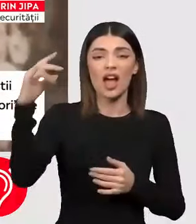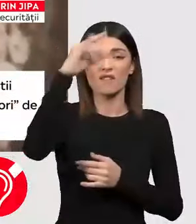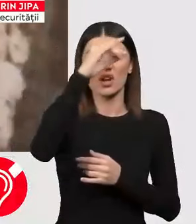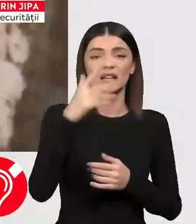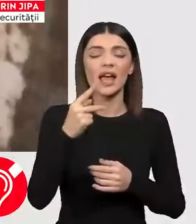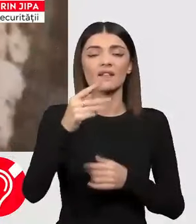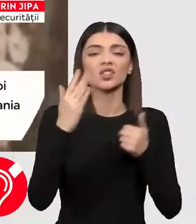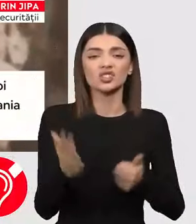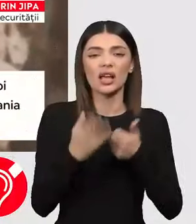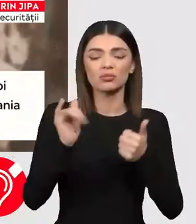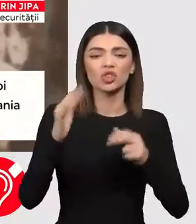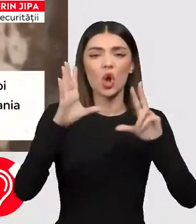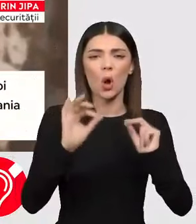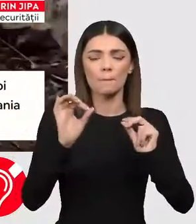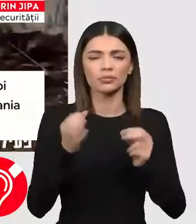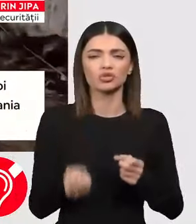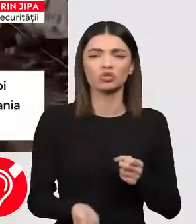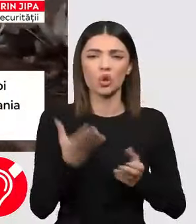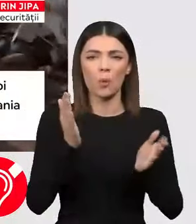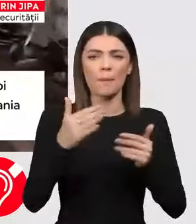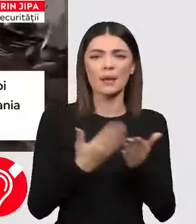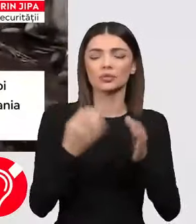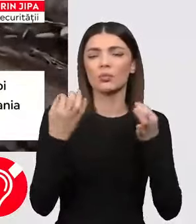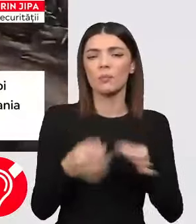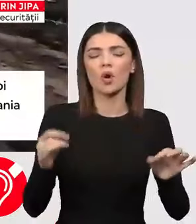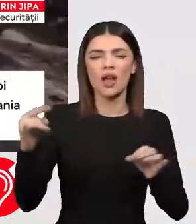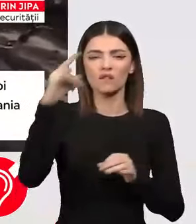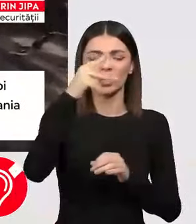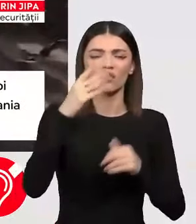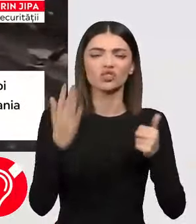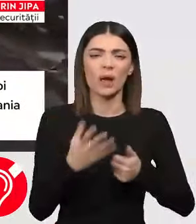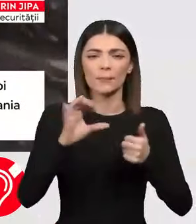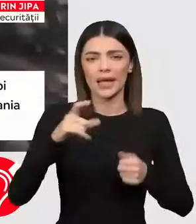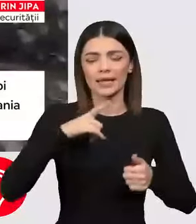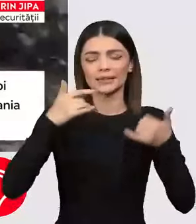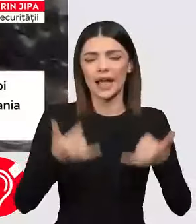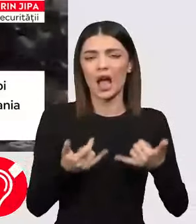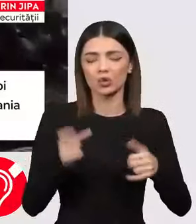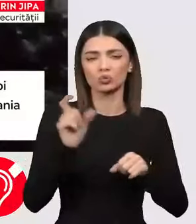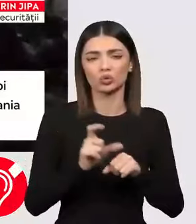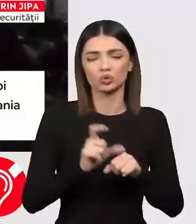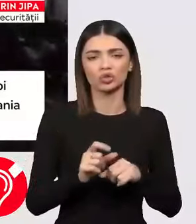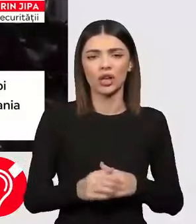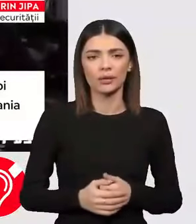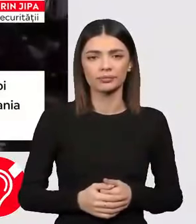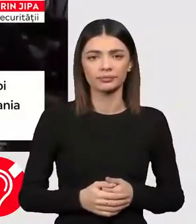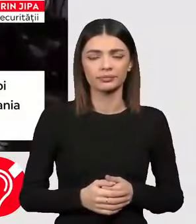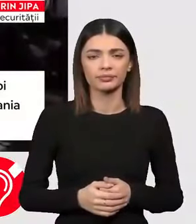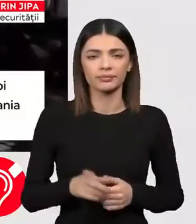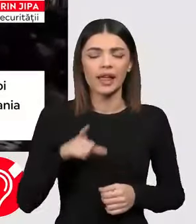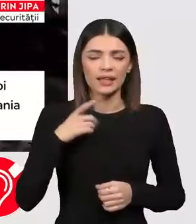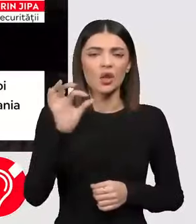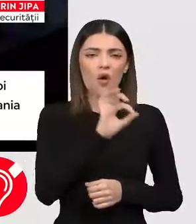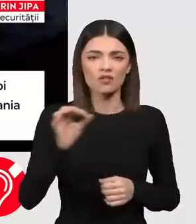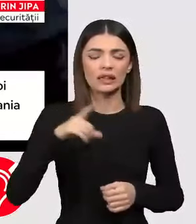și 80 de kituri pentru modernizarea avioane F-16 în Turcia. Deci este clar